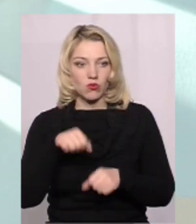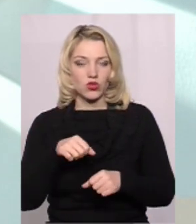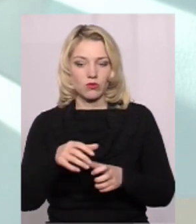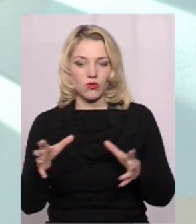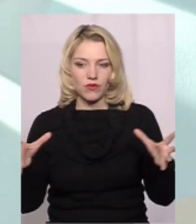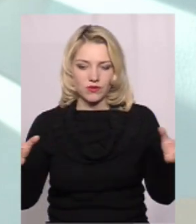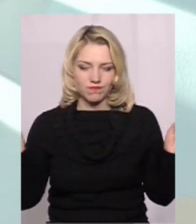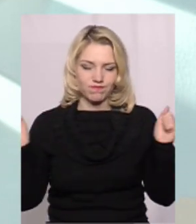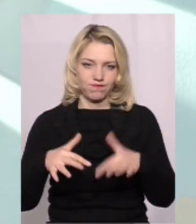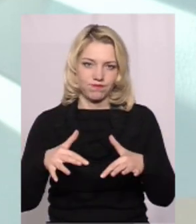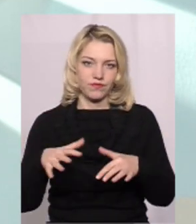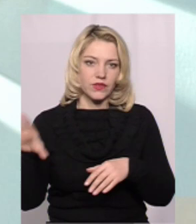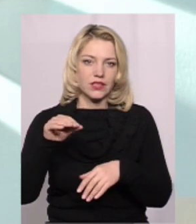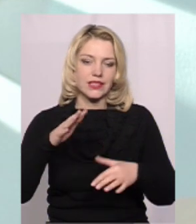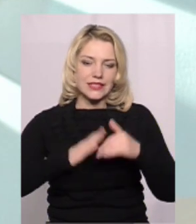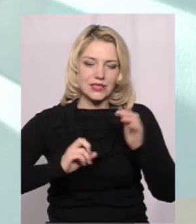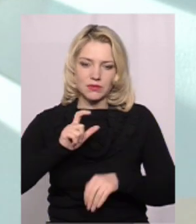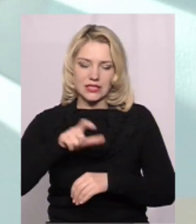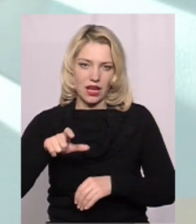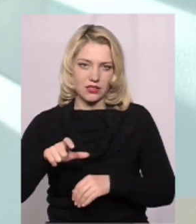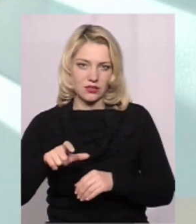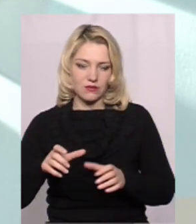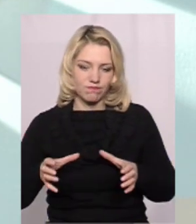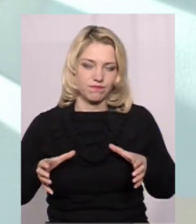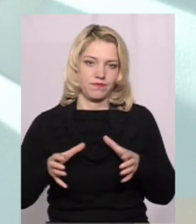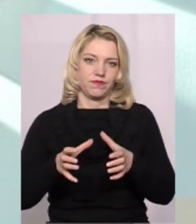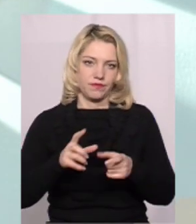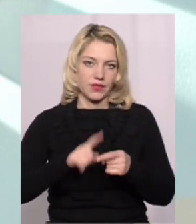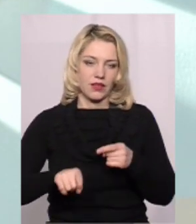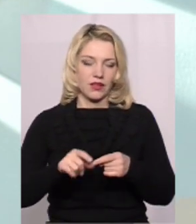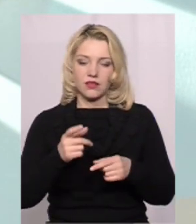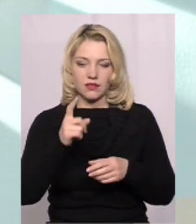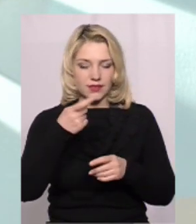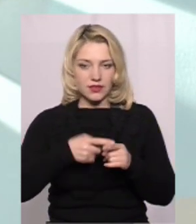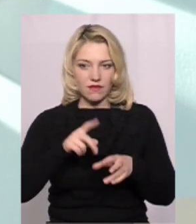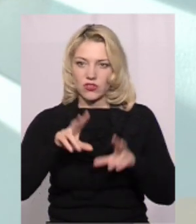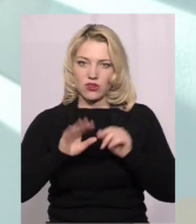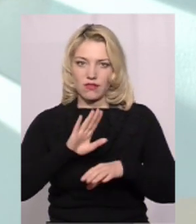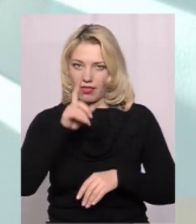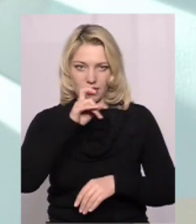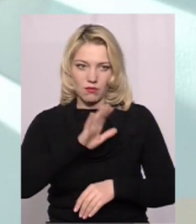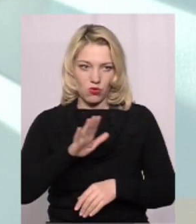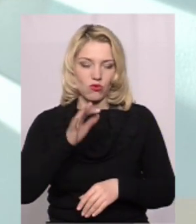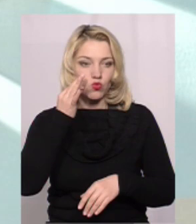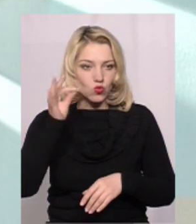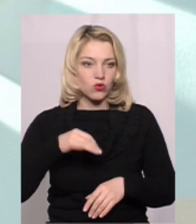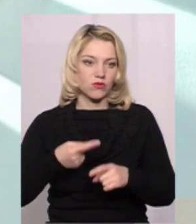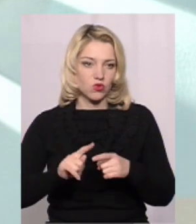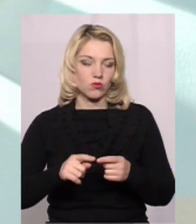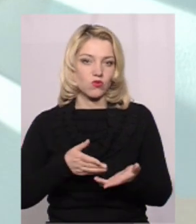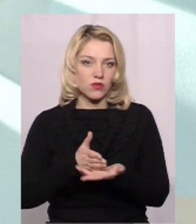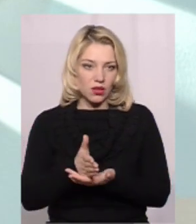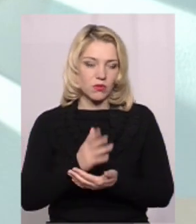резерви Можемо залучити інших спеціалістів Це в нас є, і це, я рахую, дуже-дуже непогано І досвід в цьому